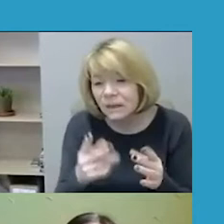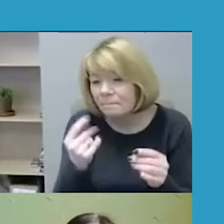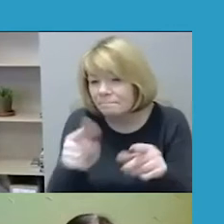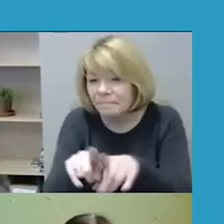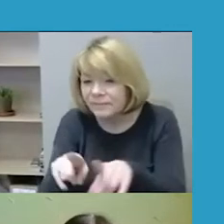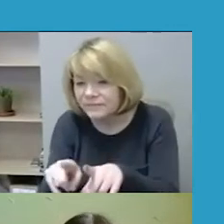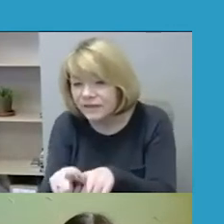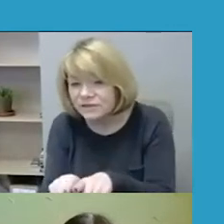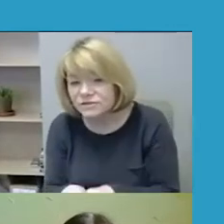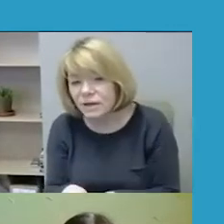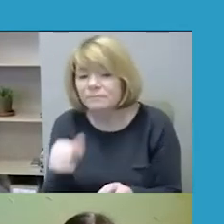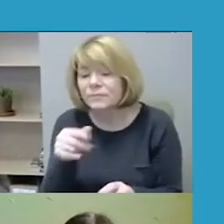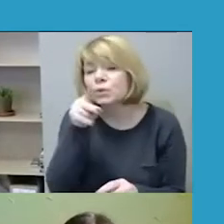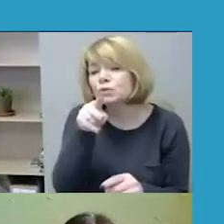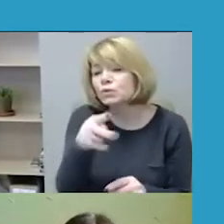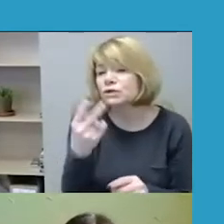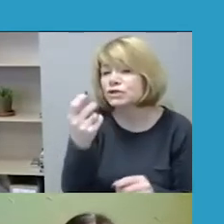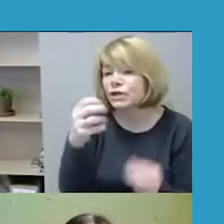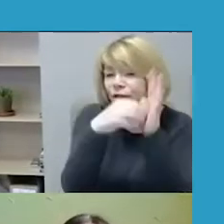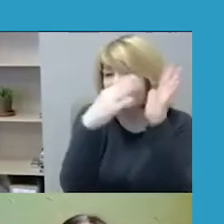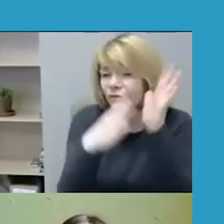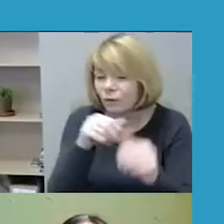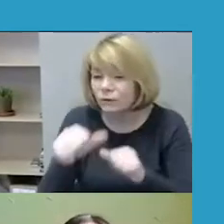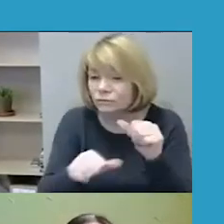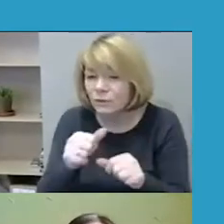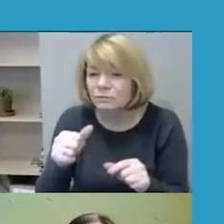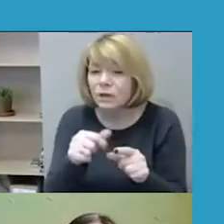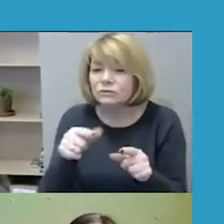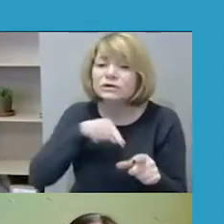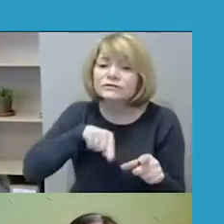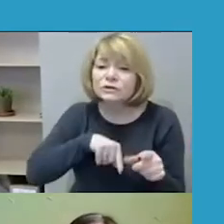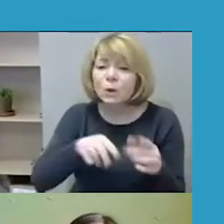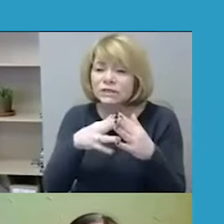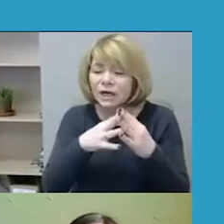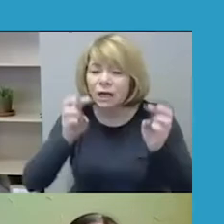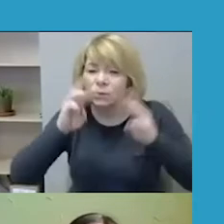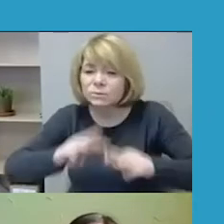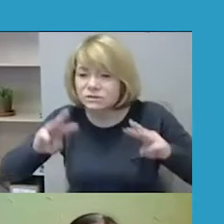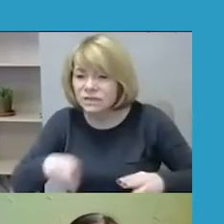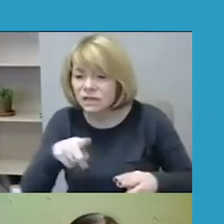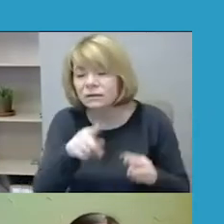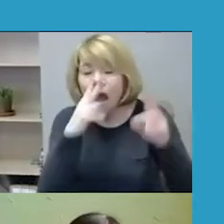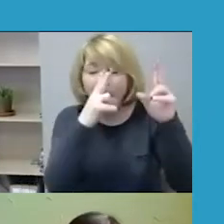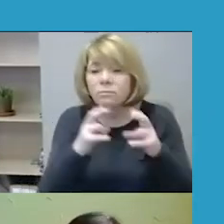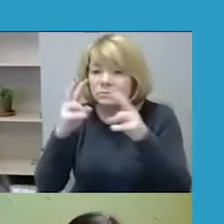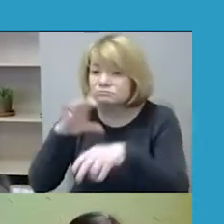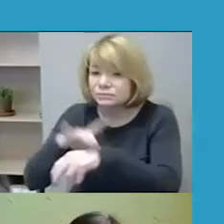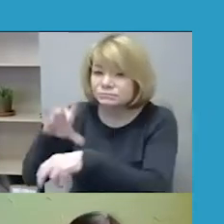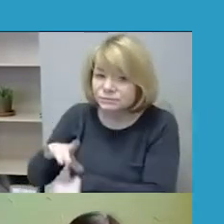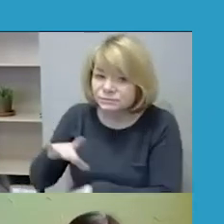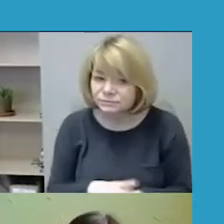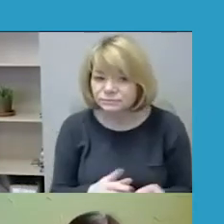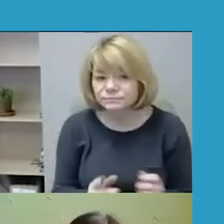Pavyzdžiui, 2019 metais Vydaus reikalų ministerijos užsakymų atlikta pausa atsklidė, kad 75 procentai